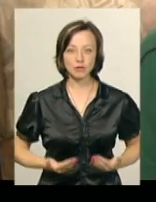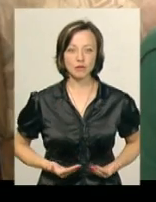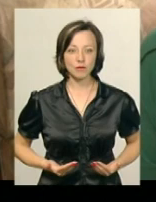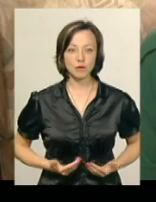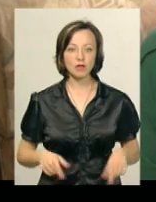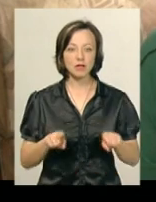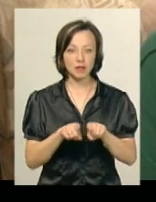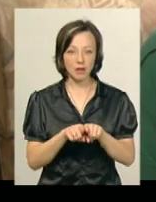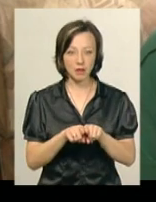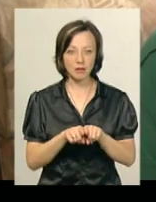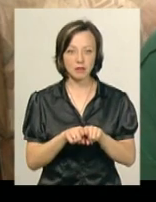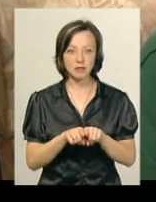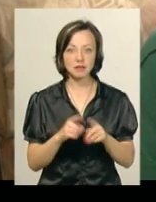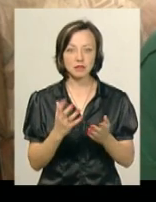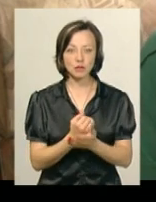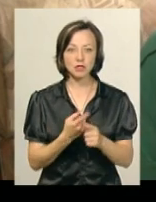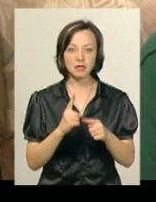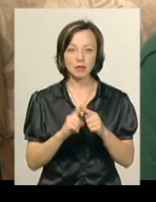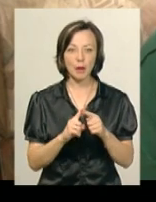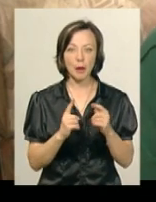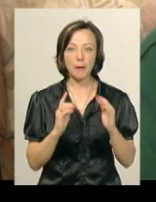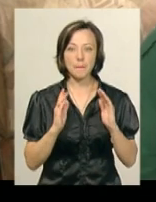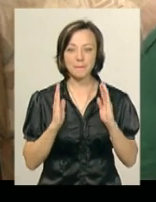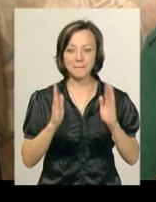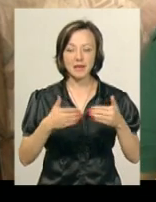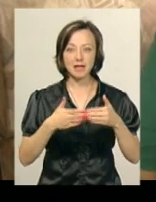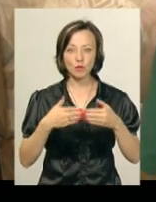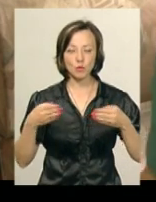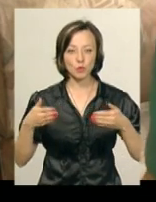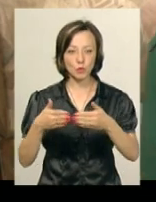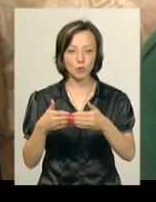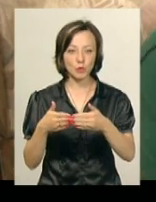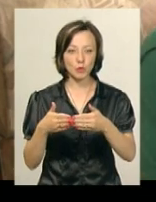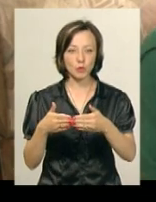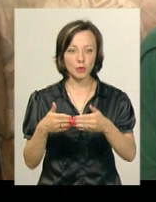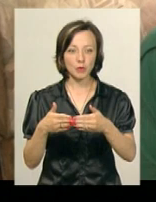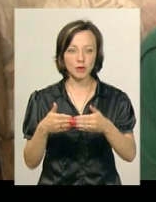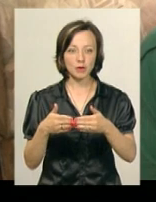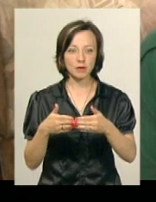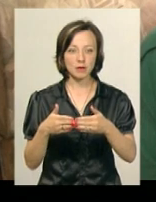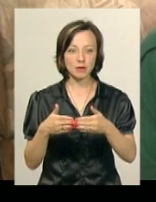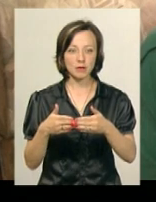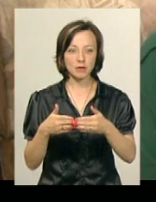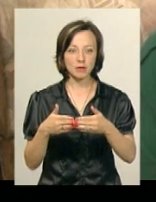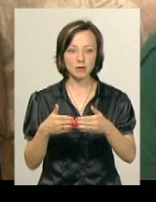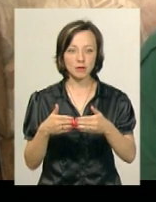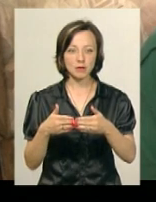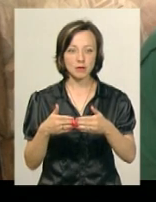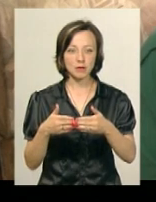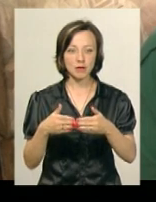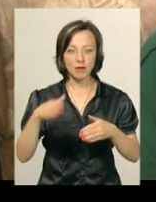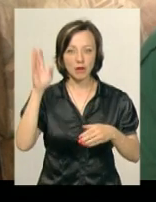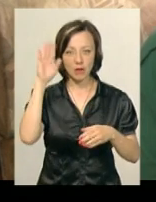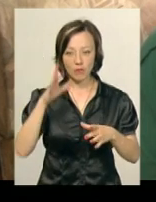так складається, що цей під'їзд він в кутку і збирається велика колобання,